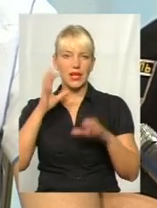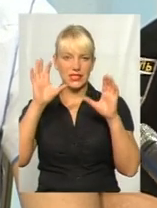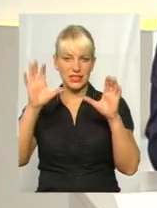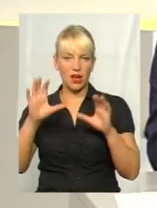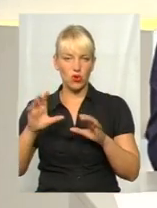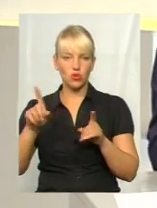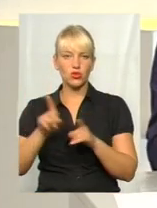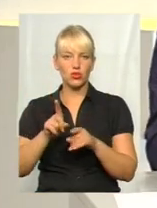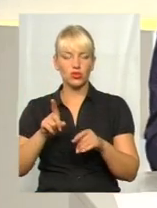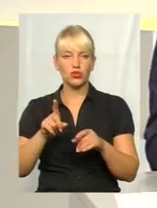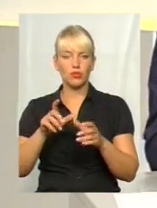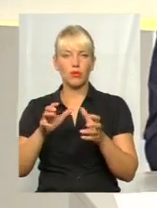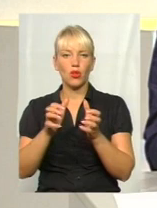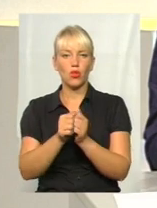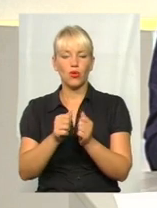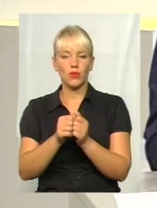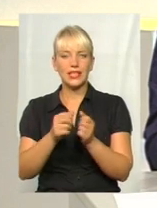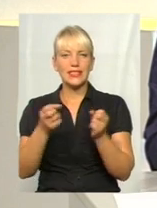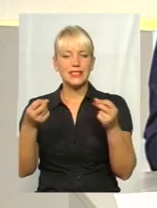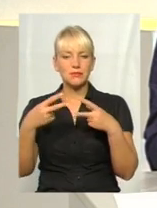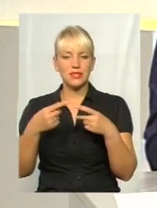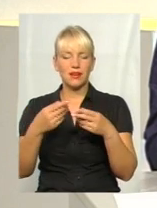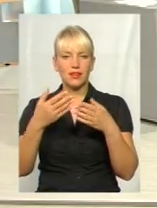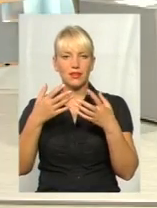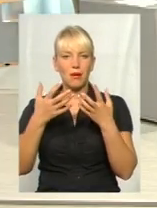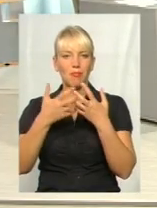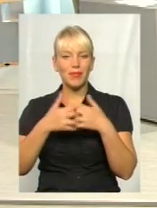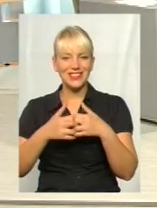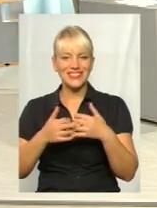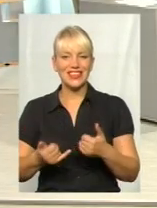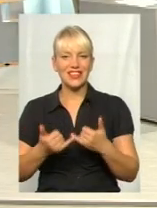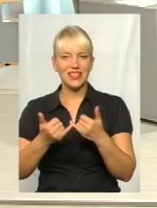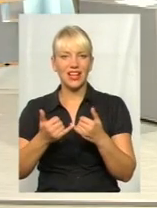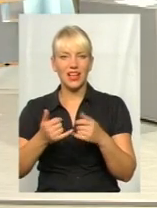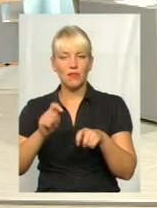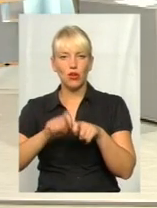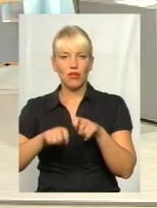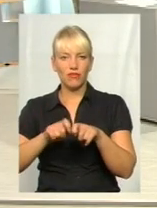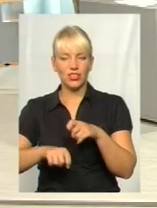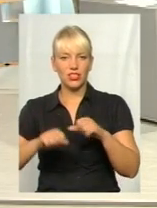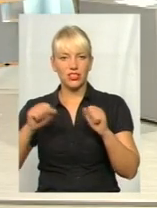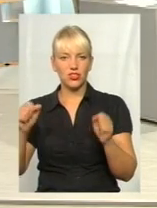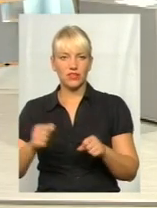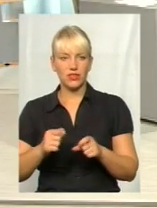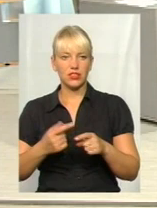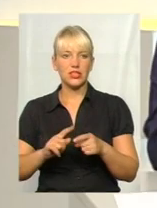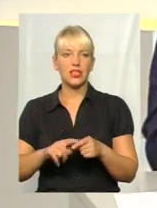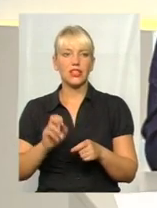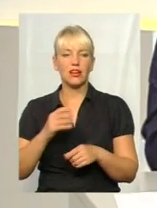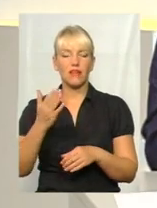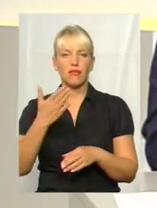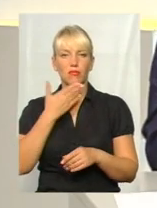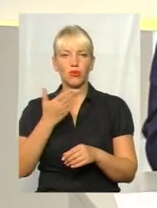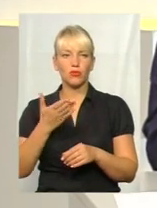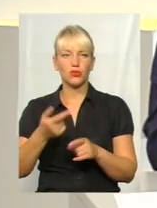Тобто тут статистика також може давати похибку, правильно? Також, звичайно, може давати. А пан Микола, як ви прокоментуєте